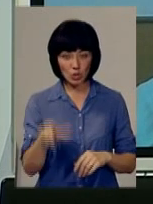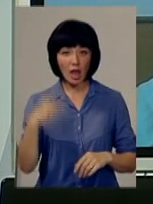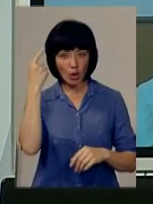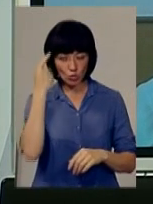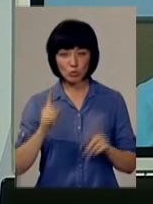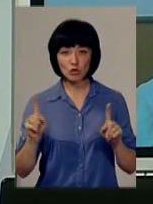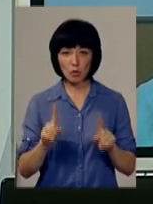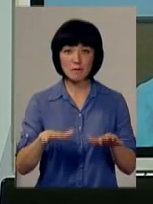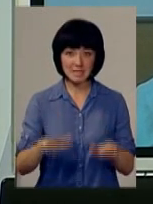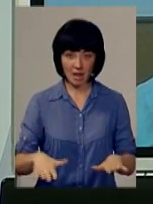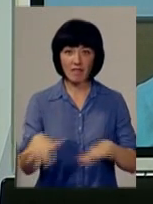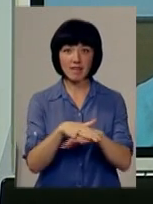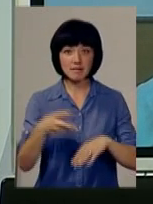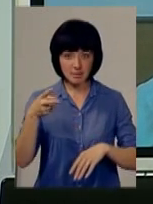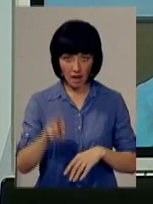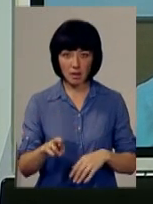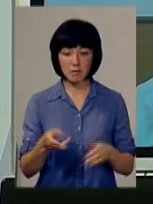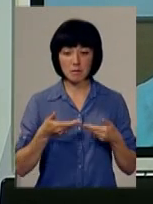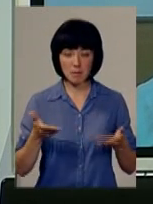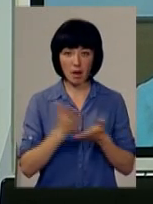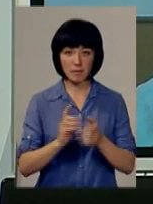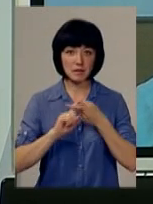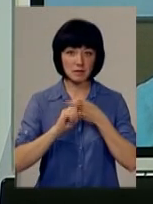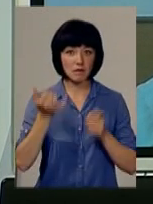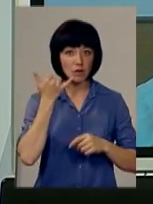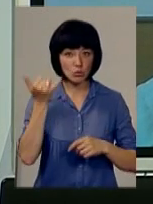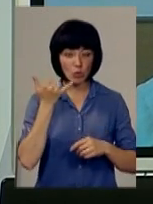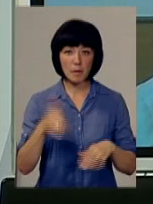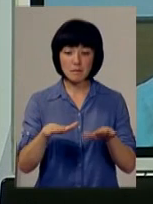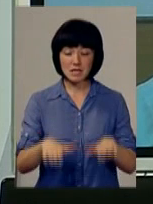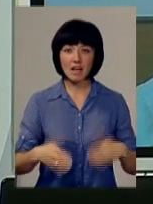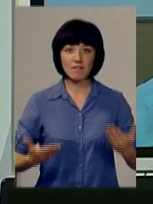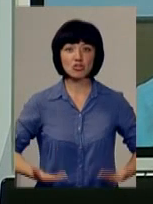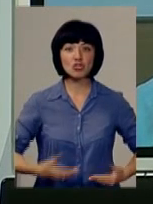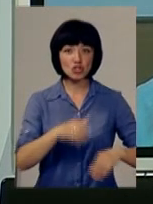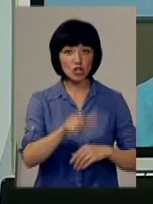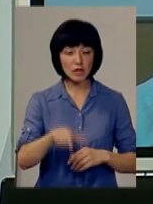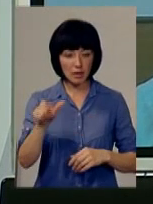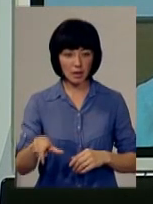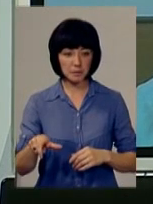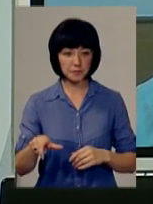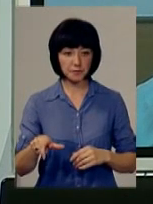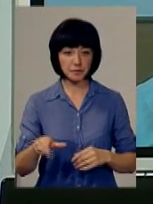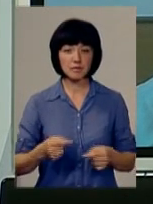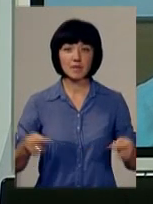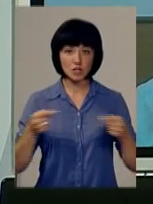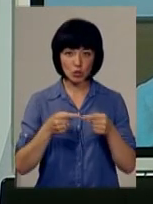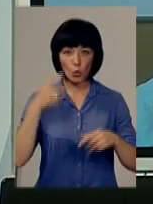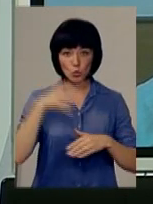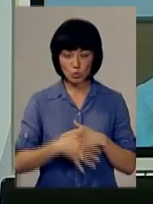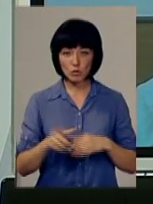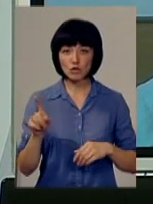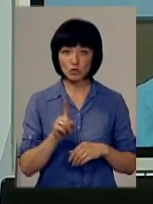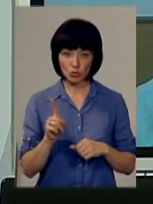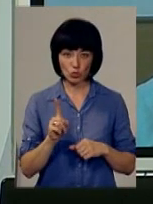І я думаю, що і місцеве націонання, так як ми маємо на зв'язку, так само і місцеві жителі, вони там чітко розуміють,